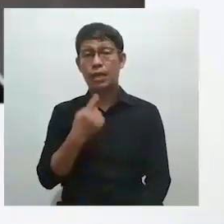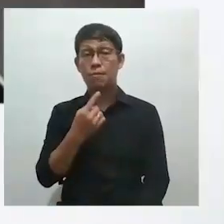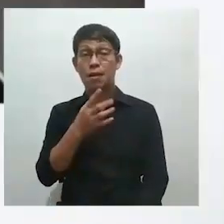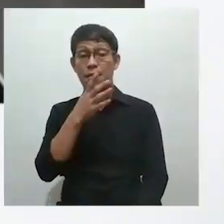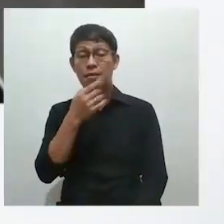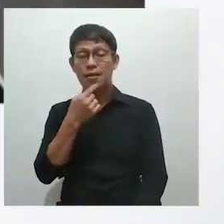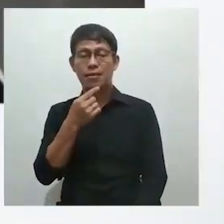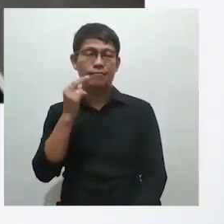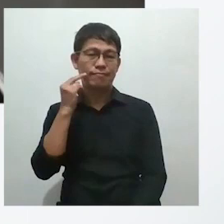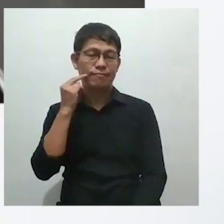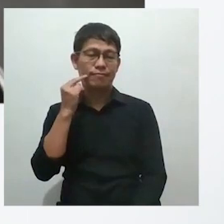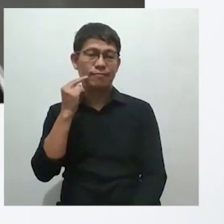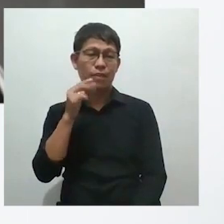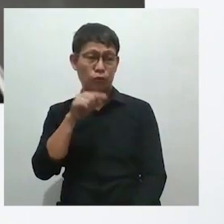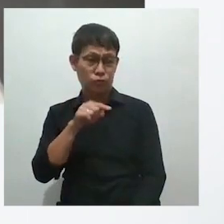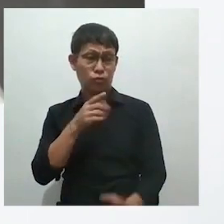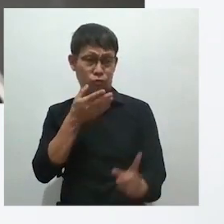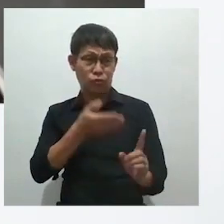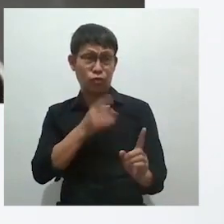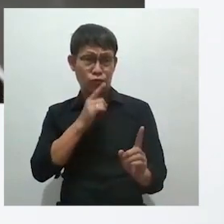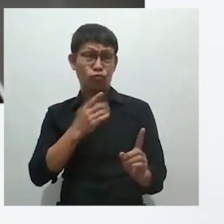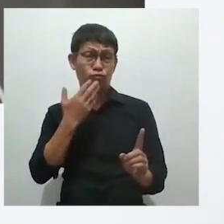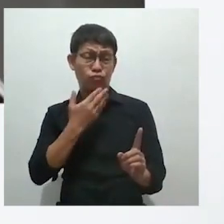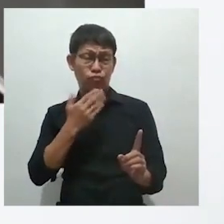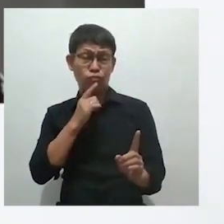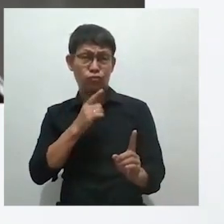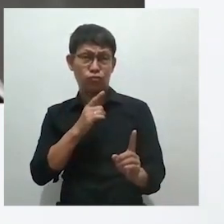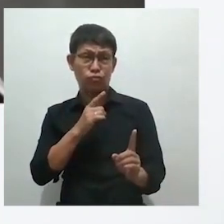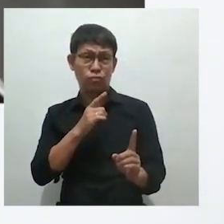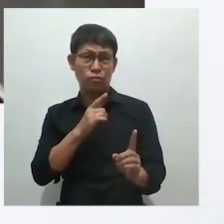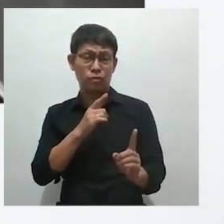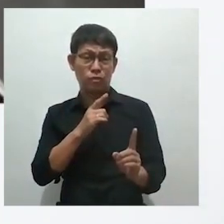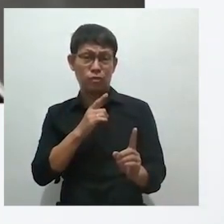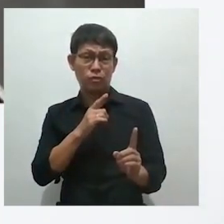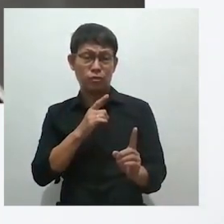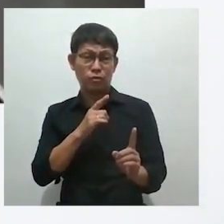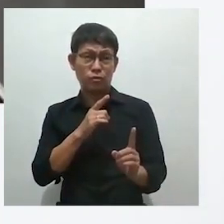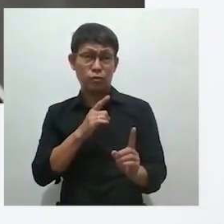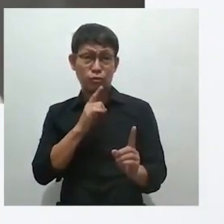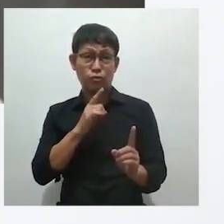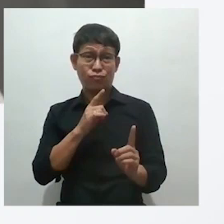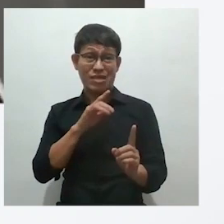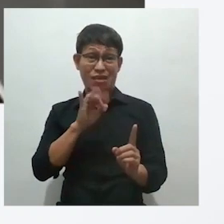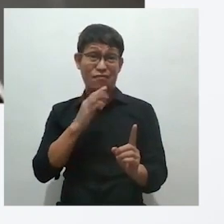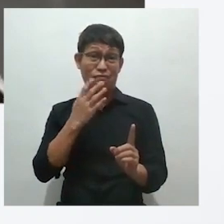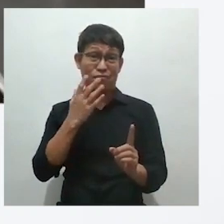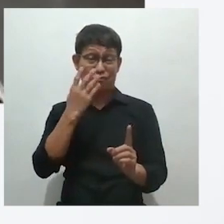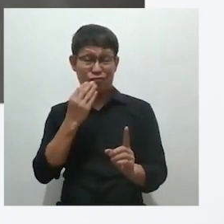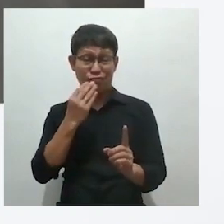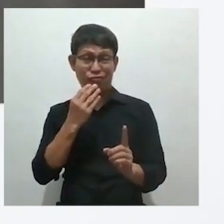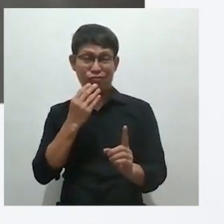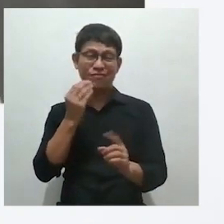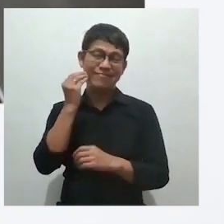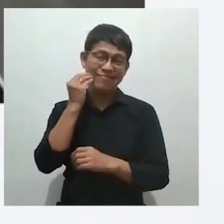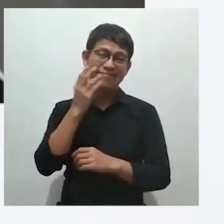Sabi na kanya ngayon na si Noveline Ang batang nito ay malambing Hindi natutulog ka agad Kung walang goodnight kiss